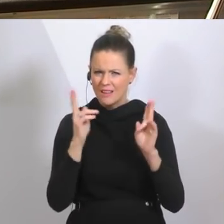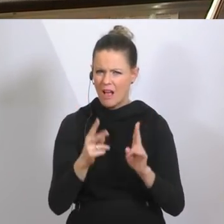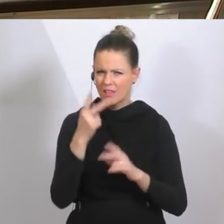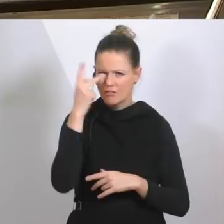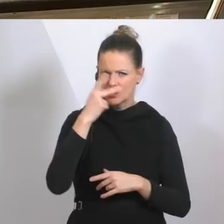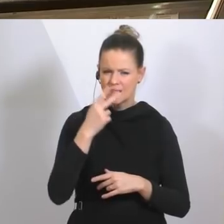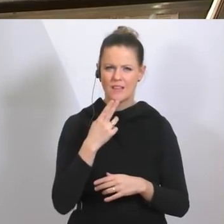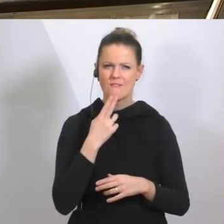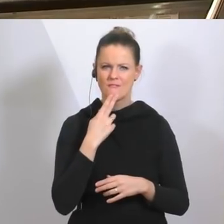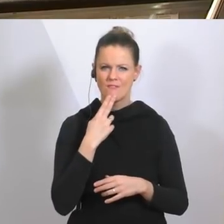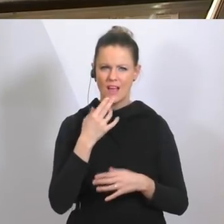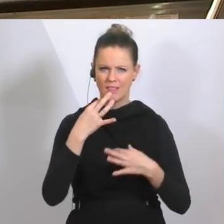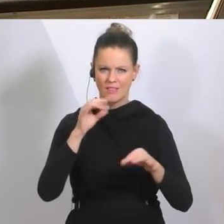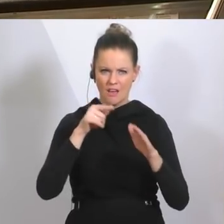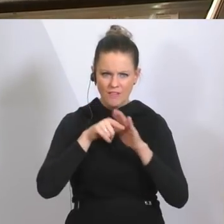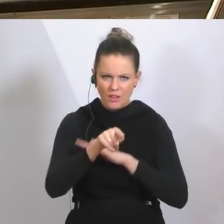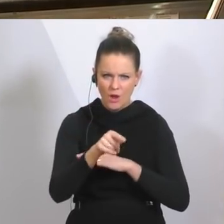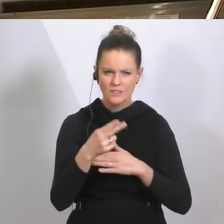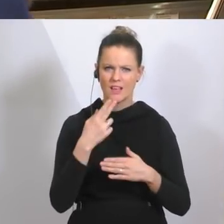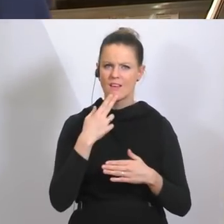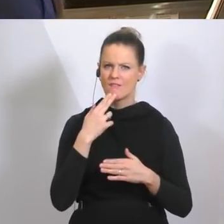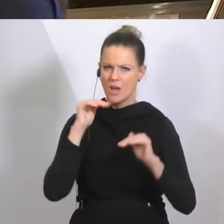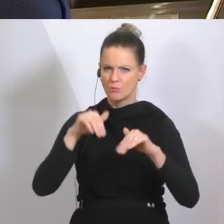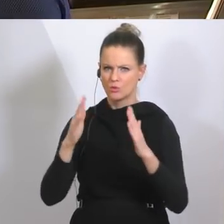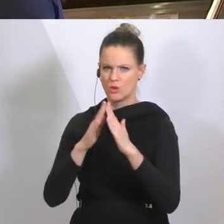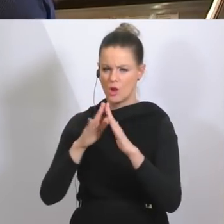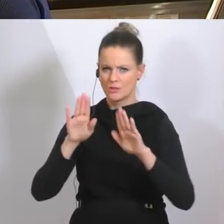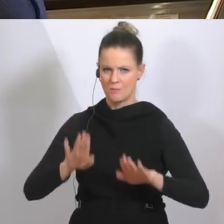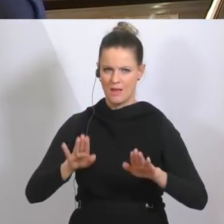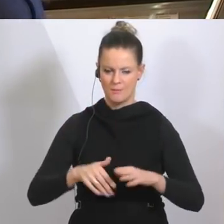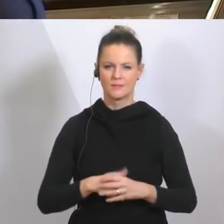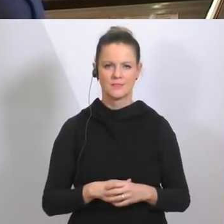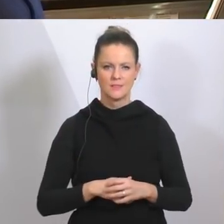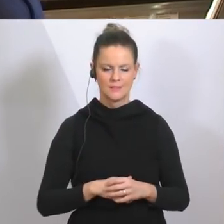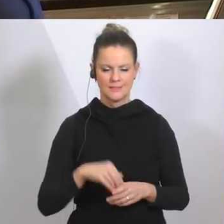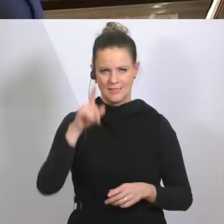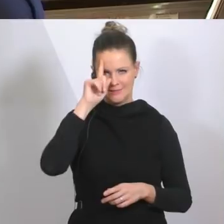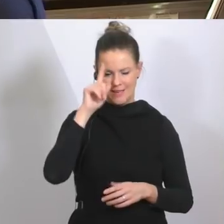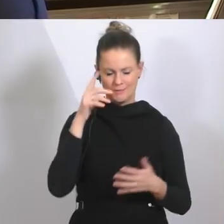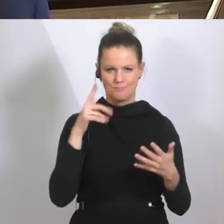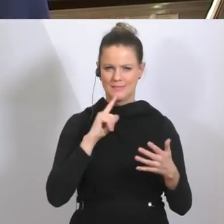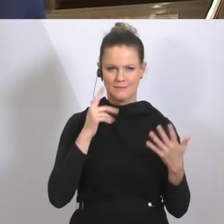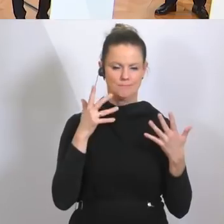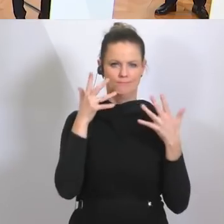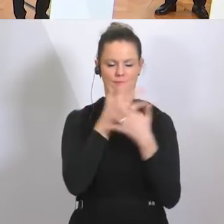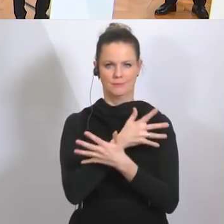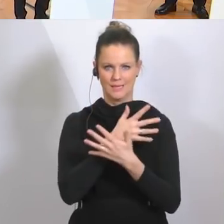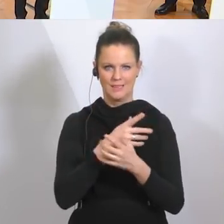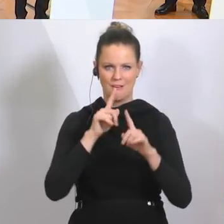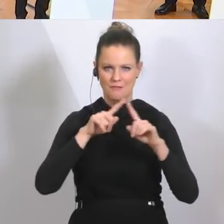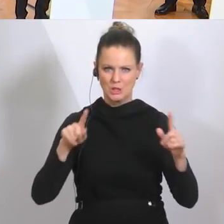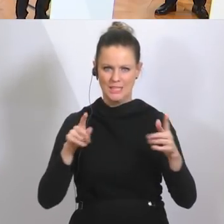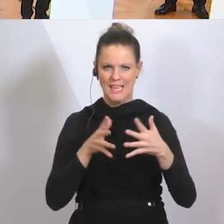welche Arbeitnehmer raus dürfen und welche daheim bleiben müssen im Homeoffice? Ich weiß, das hat ein bisschen für Verwirrung gesorgt. Bei manchen, durch unterschiedliche